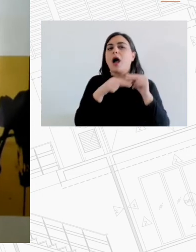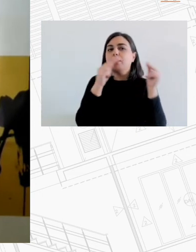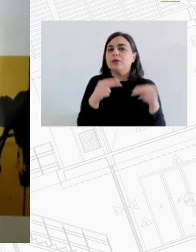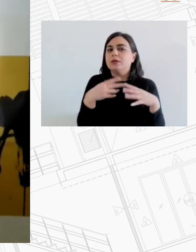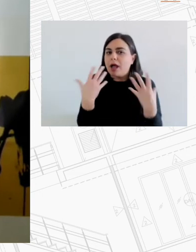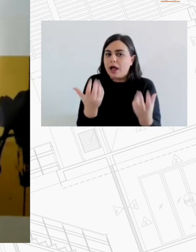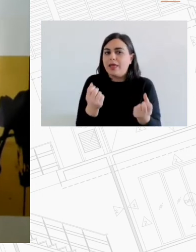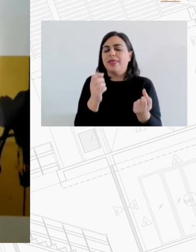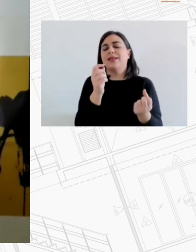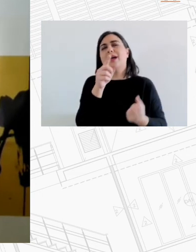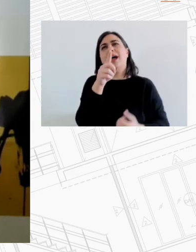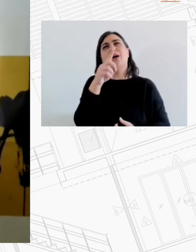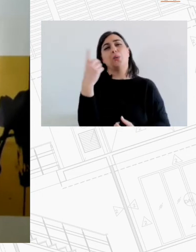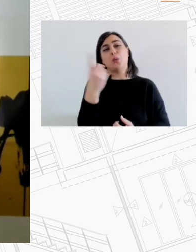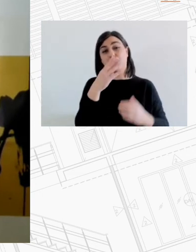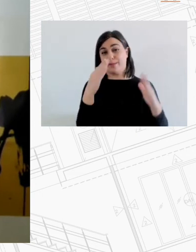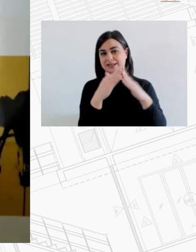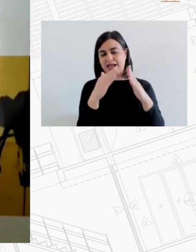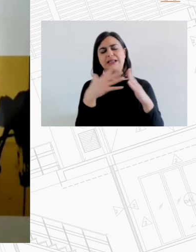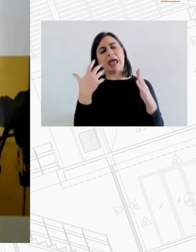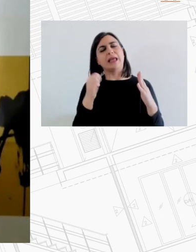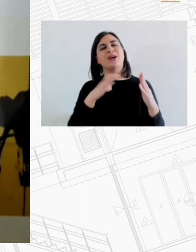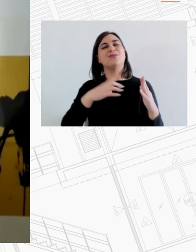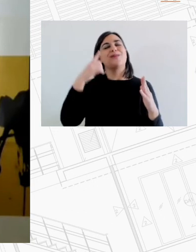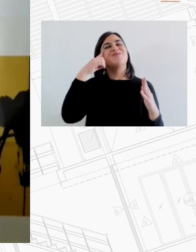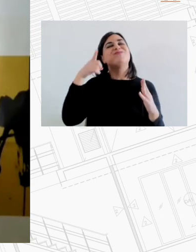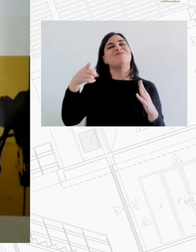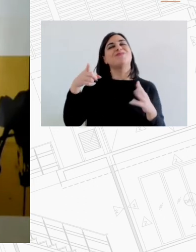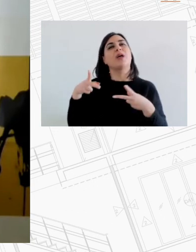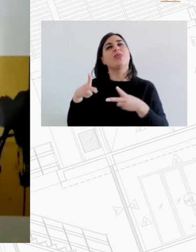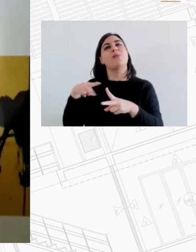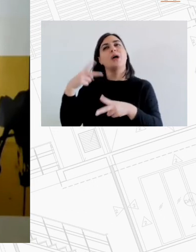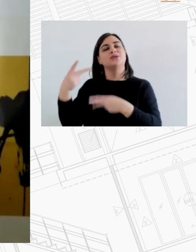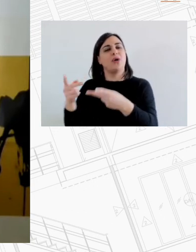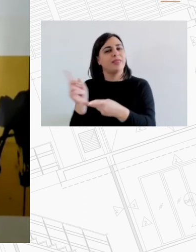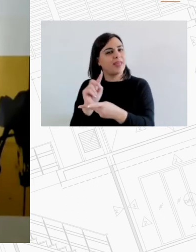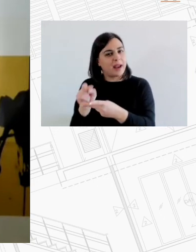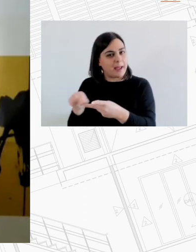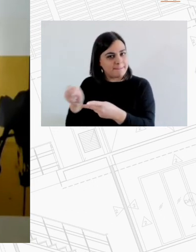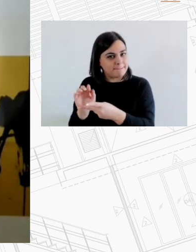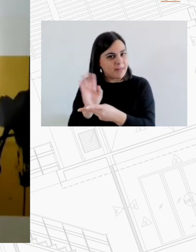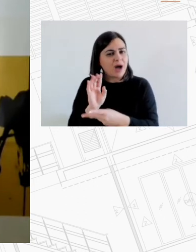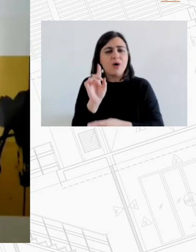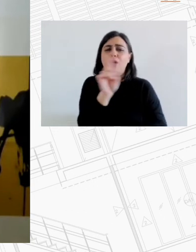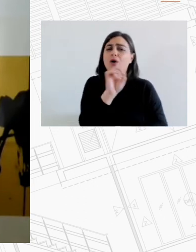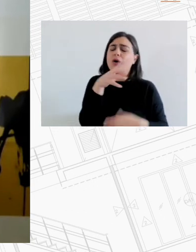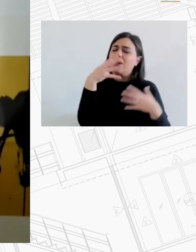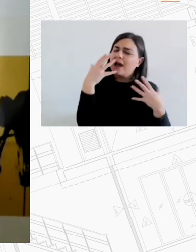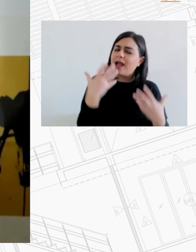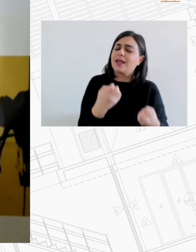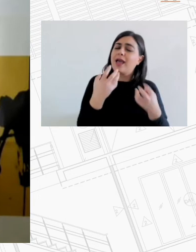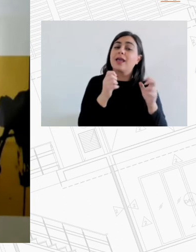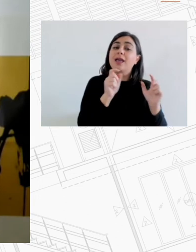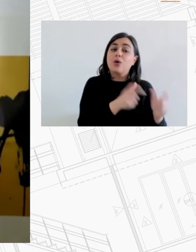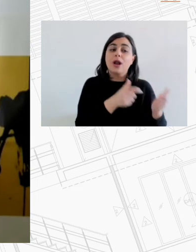στεγαση μόνο το ζήτημα είναι άνθρωποι που όπως είπε και ο Πάνος για τα στοιχεία της Θεσσαλονίκης δυσκολεύονται πάρα πολύ σε κάθε μήνα στο τέλος κάθε